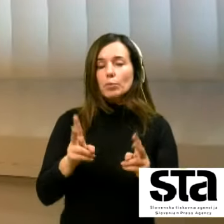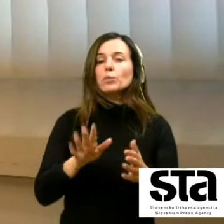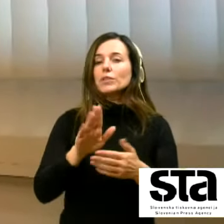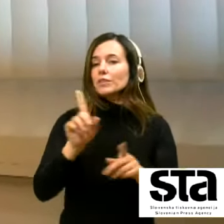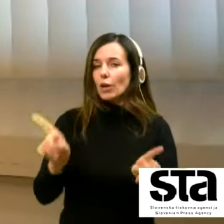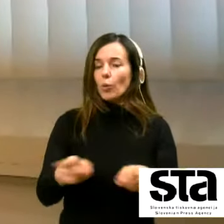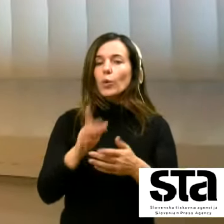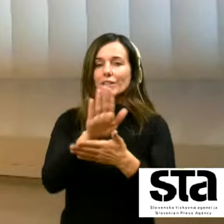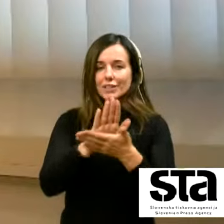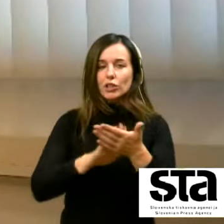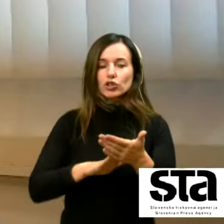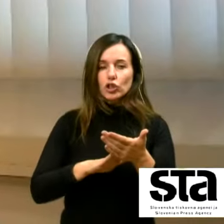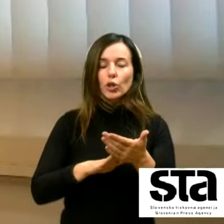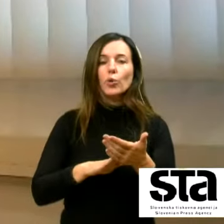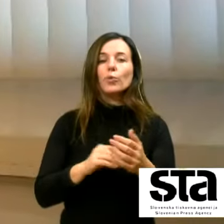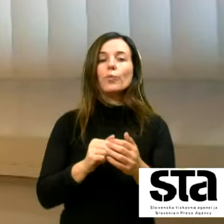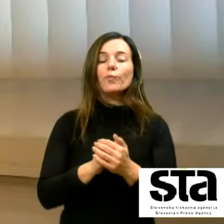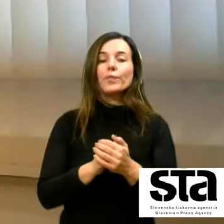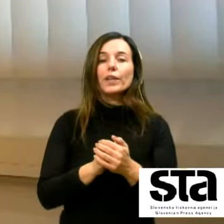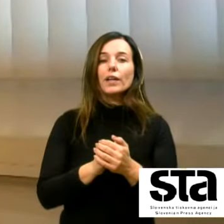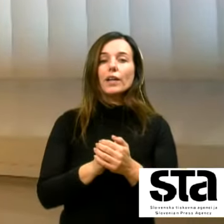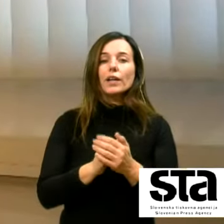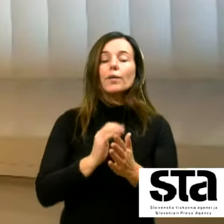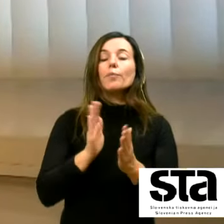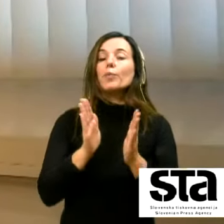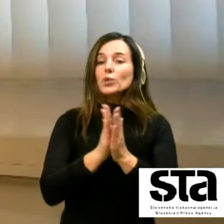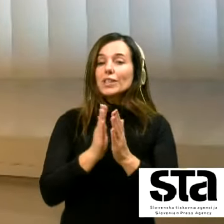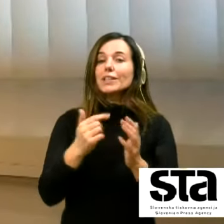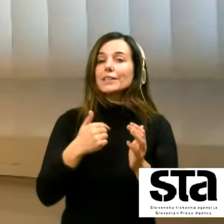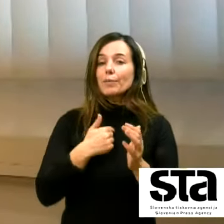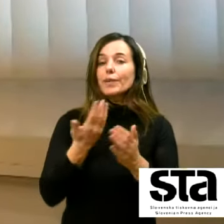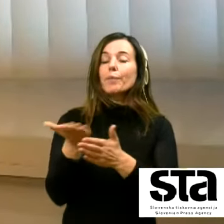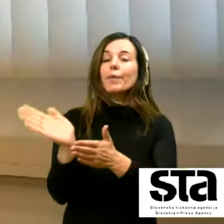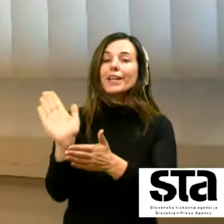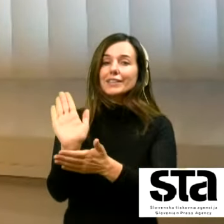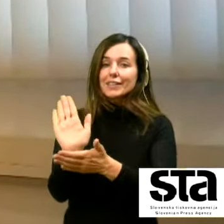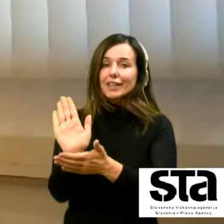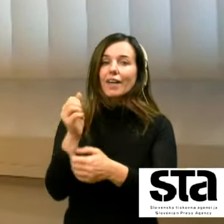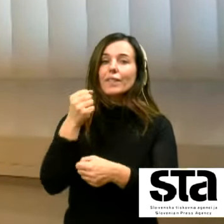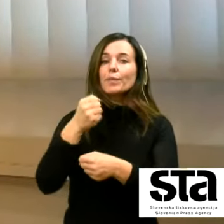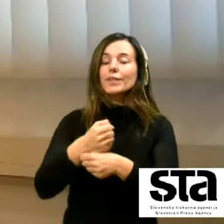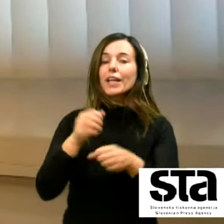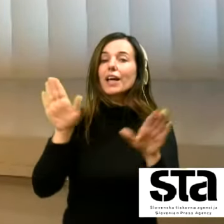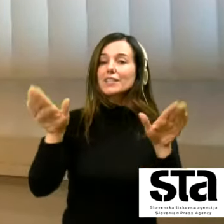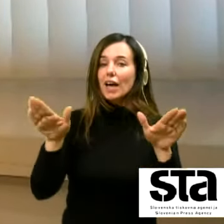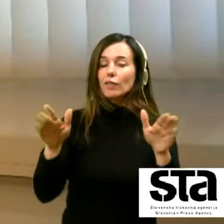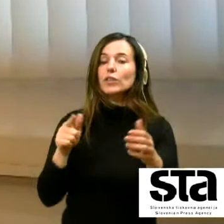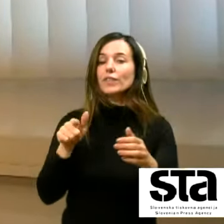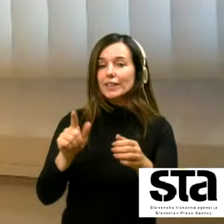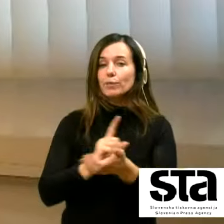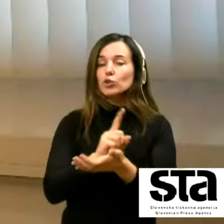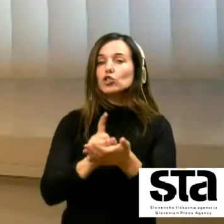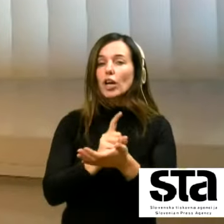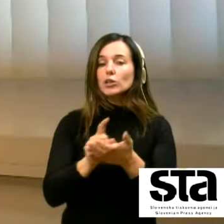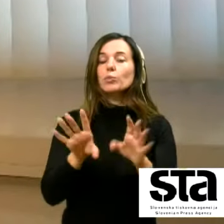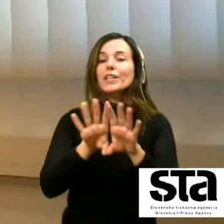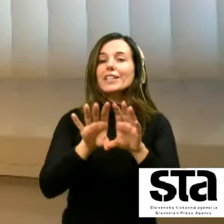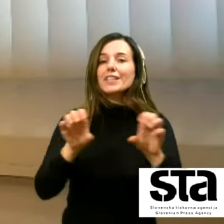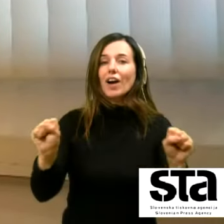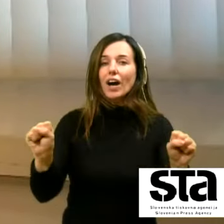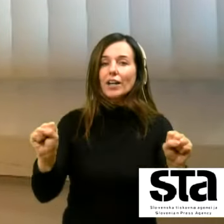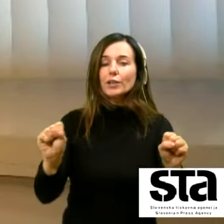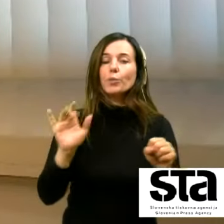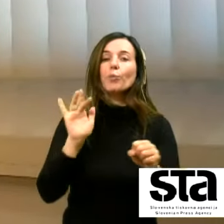ker čeča se minilo jaz sem bil naprošen da predstavam delo Zavoda v teh časih pri izvajanju pričem teh